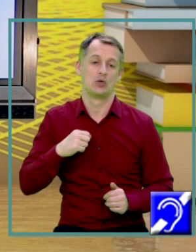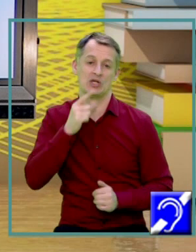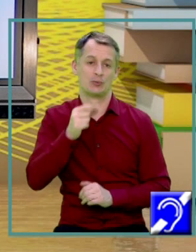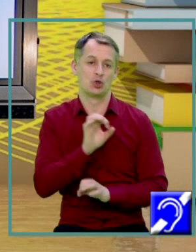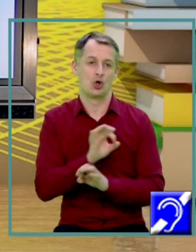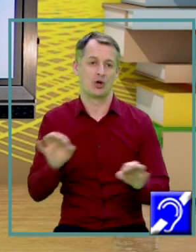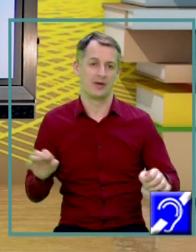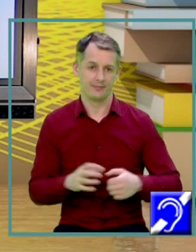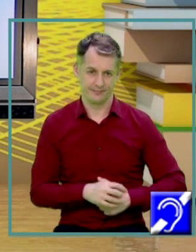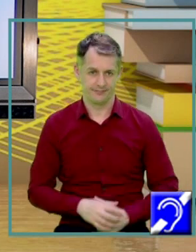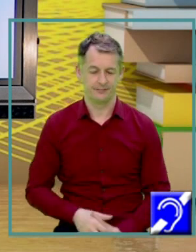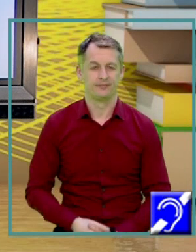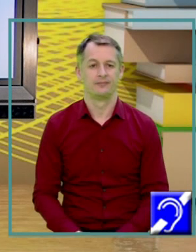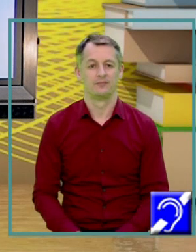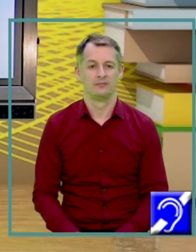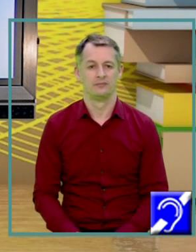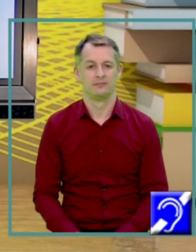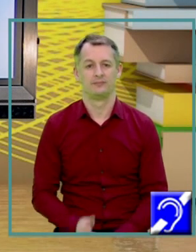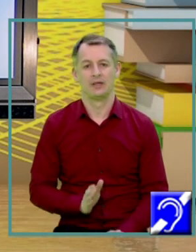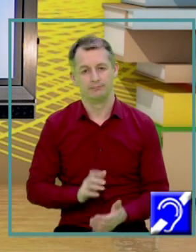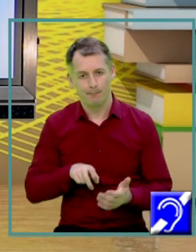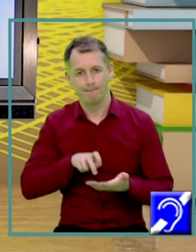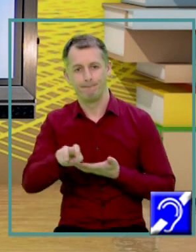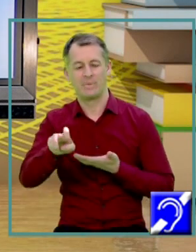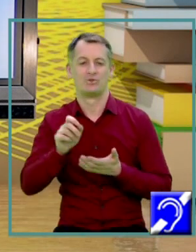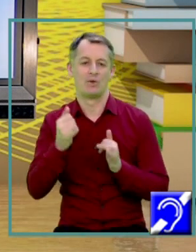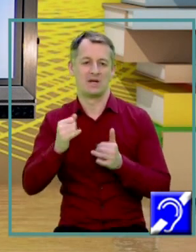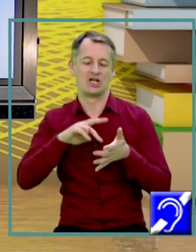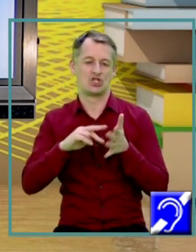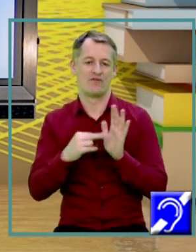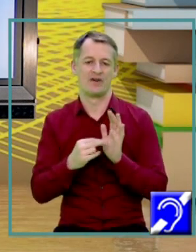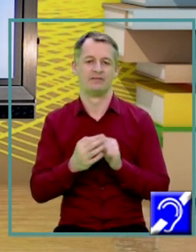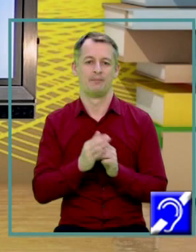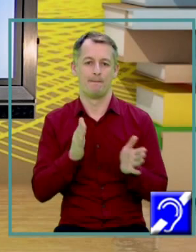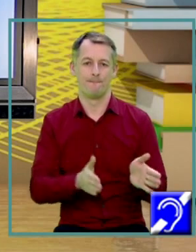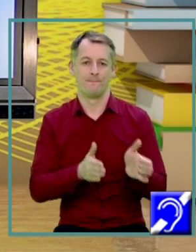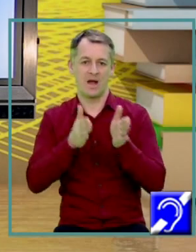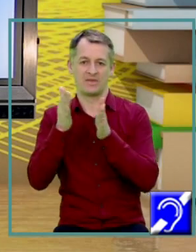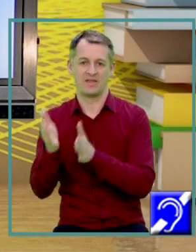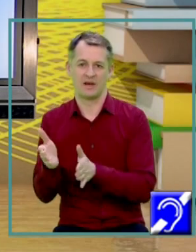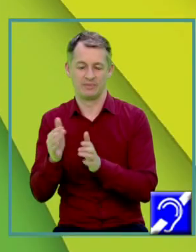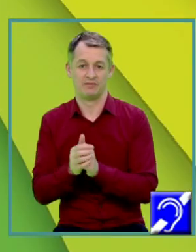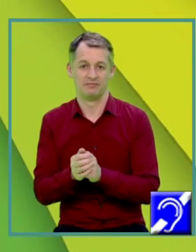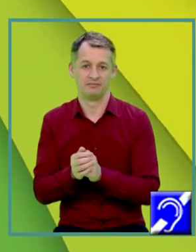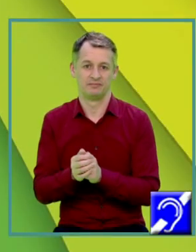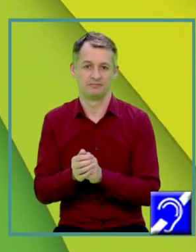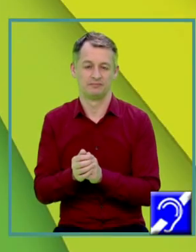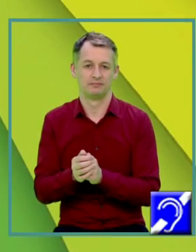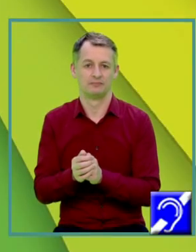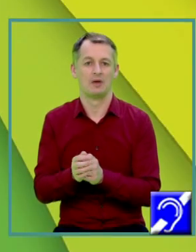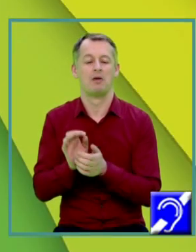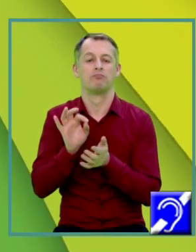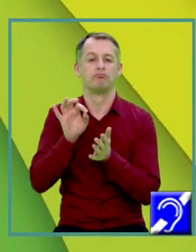Trecem la rezolvare Iarăși în partea dreaptă ne-am fixat